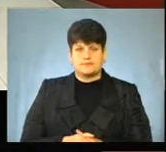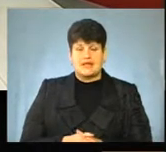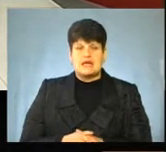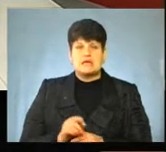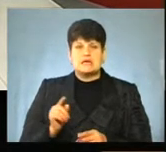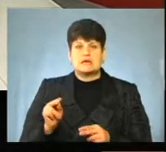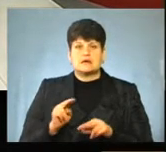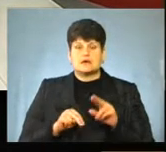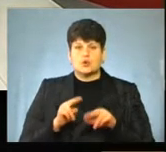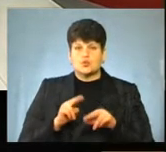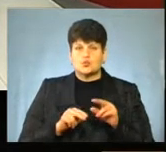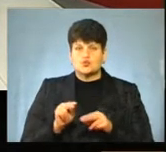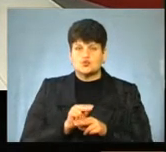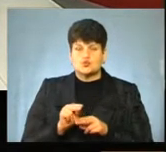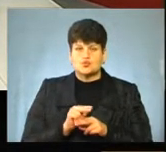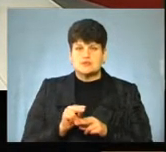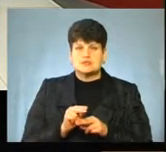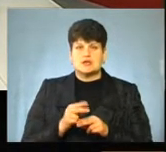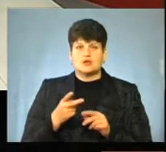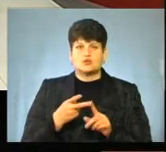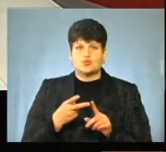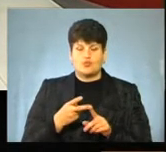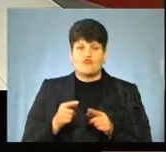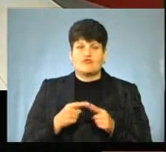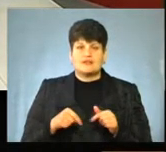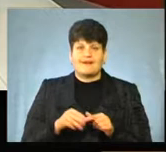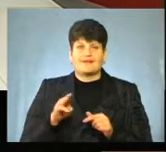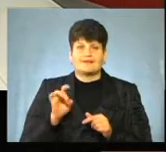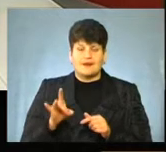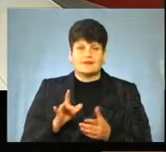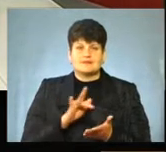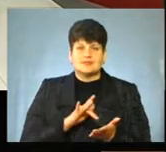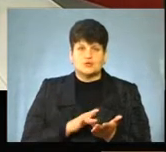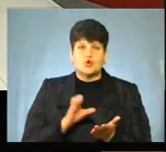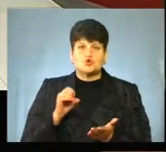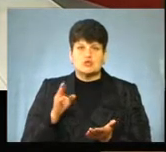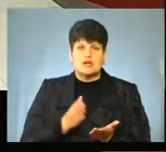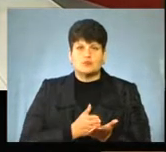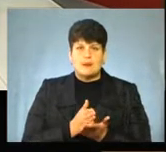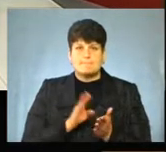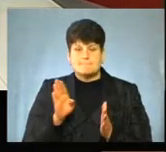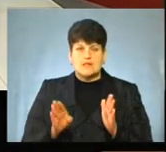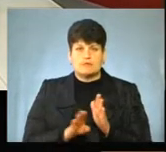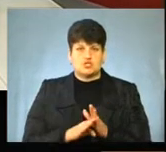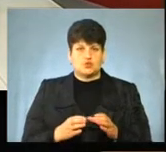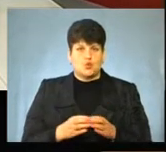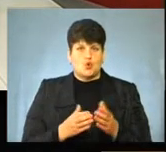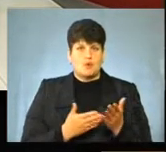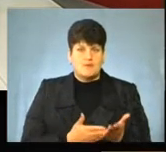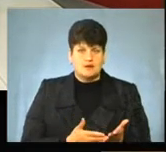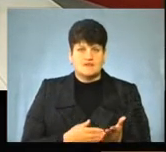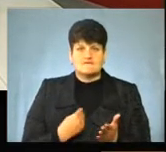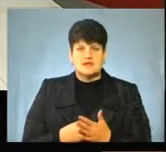Реконструкція з добудовою приміщення 2-го стаціонарного відділення та Центру соціального обслуговування під Волочийської громади.